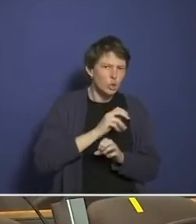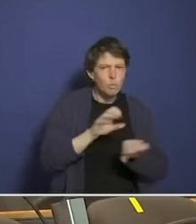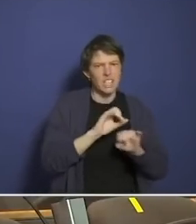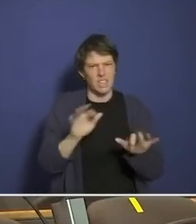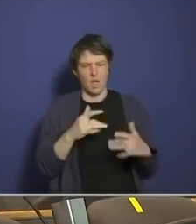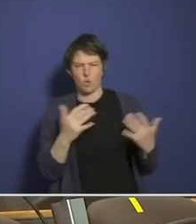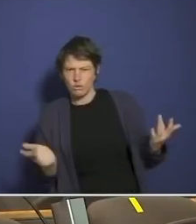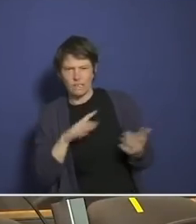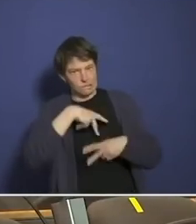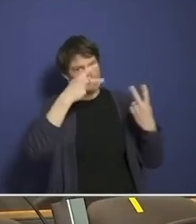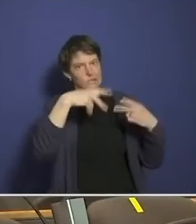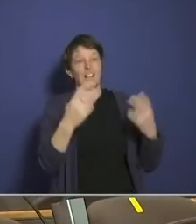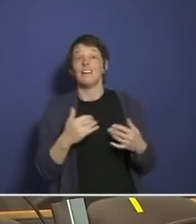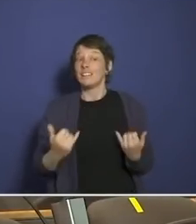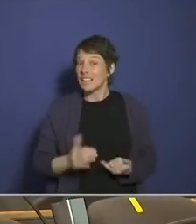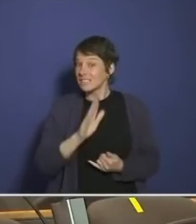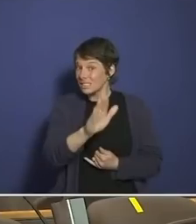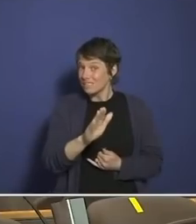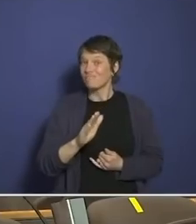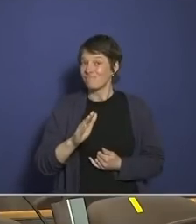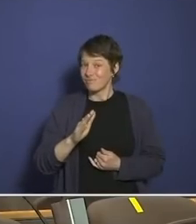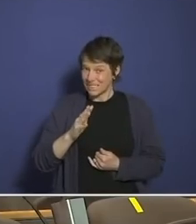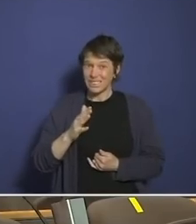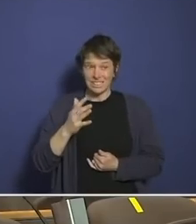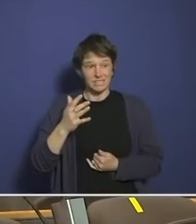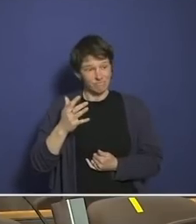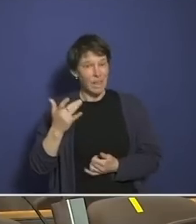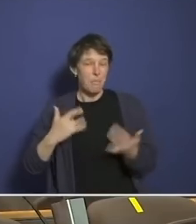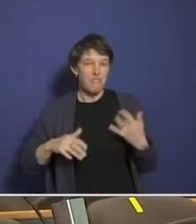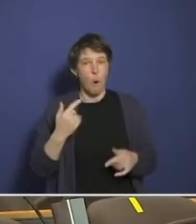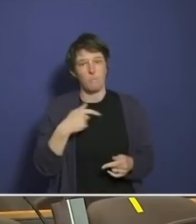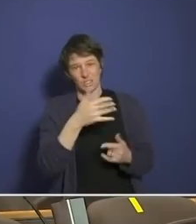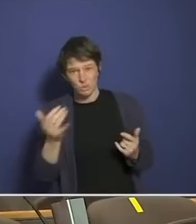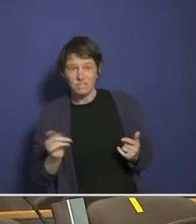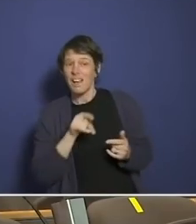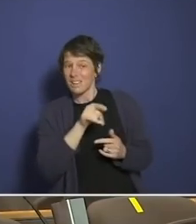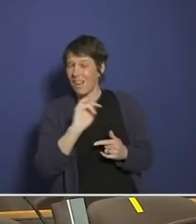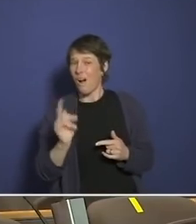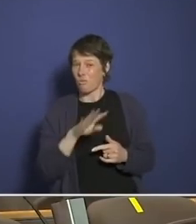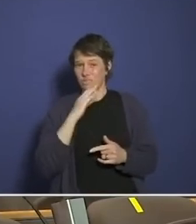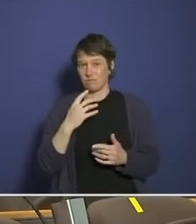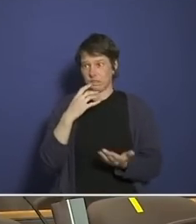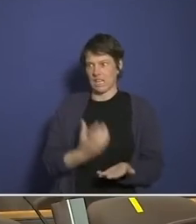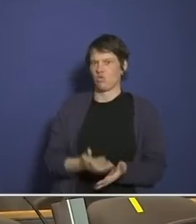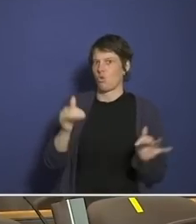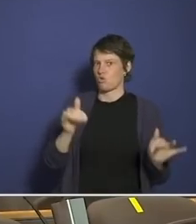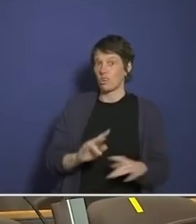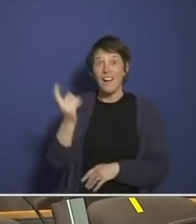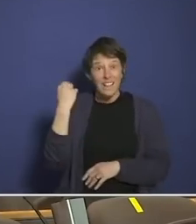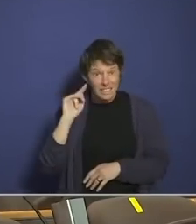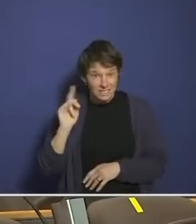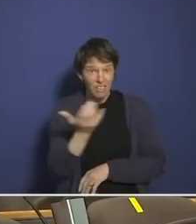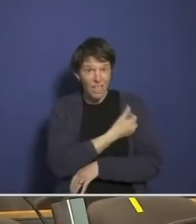Kanälen laut geworden über Ihre Performance und gerade aufgrund der Fehler, die Sie ja selbst zugegeben haben und jetzt auch nach gestern, nach dem Scheiter der Impfpflicht.